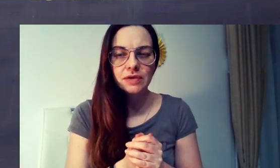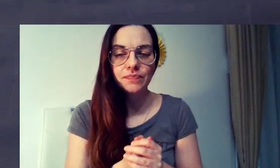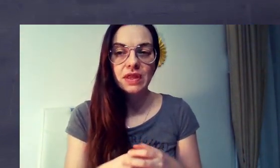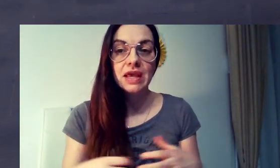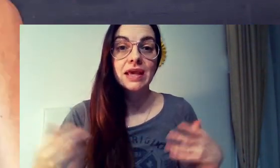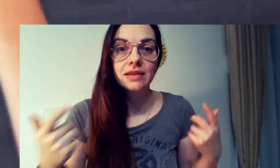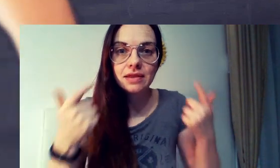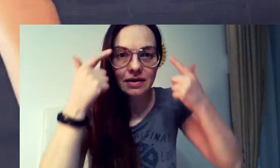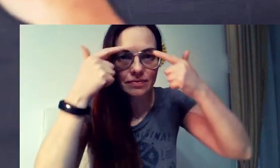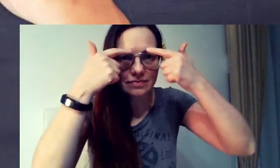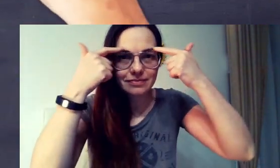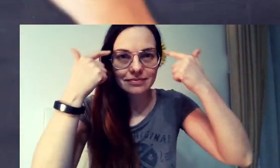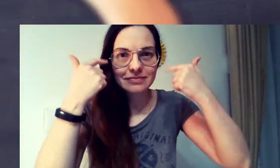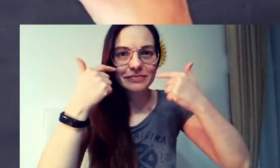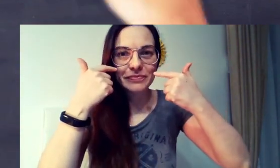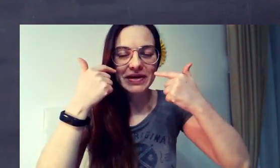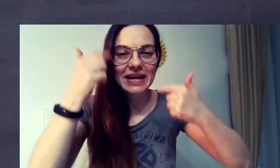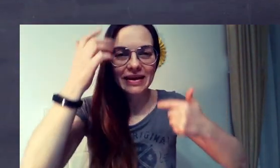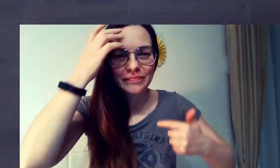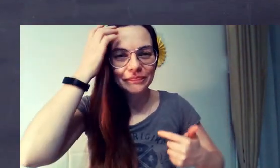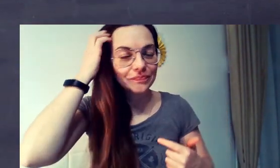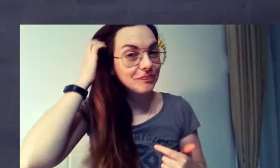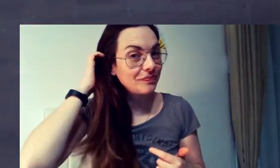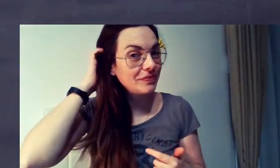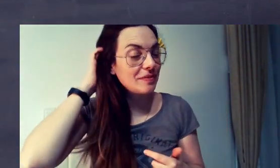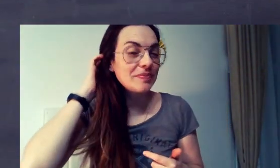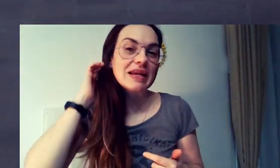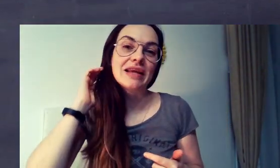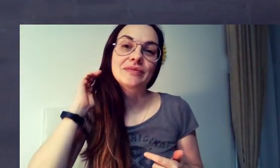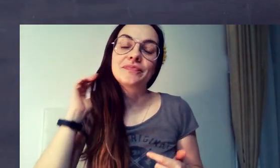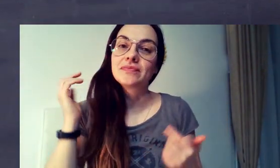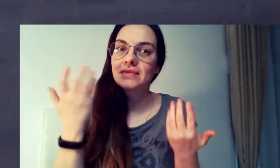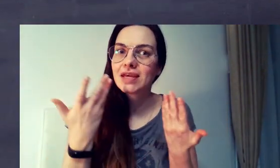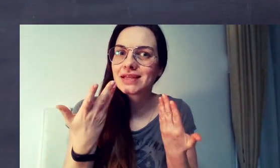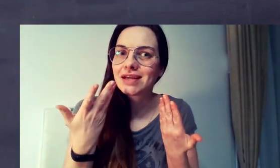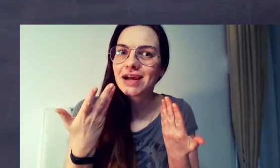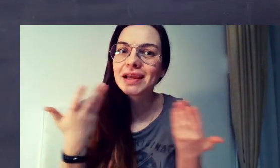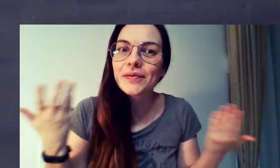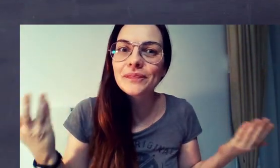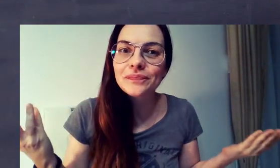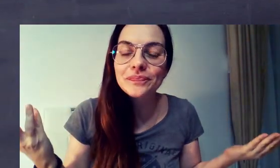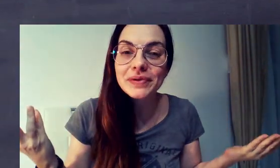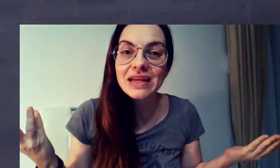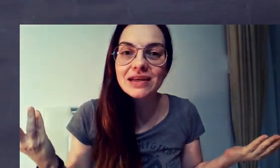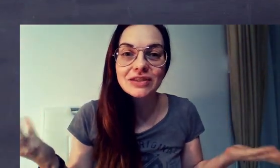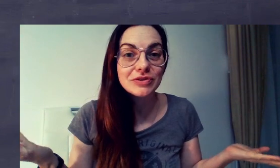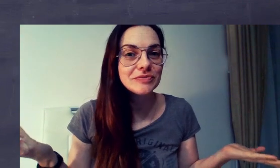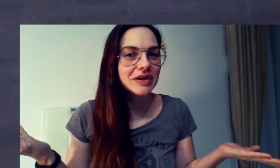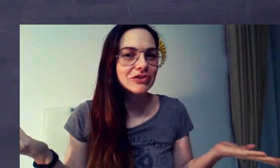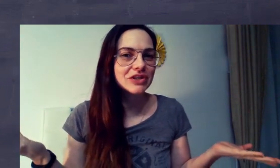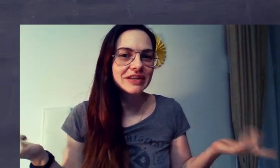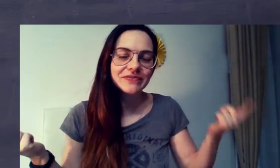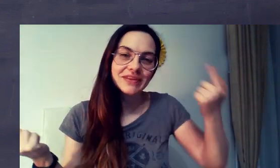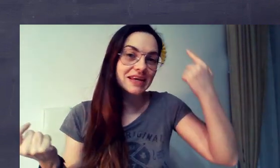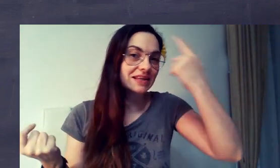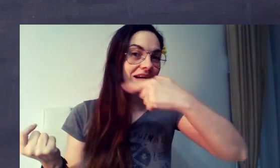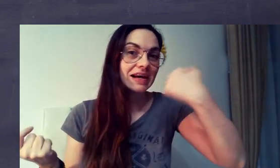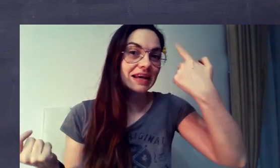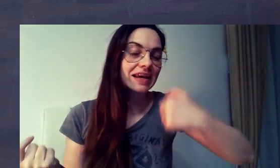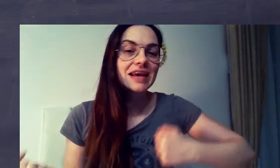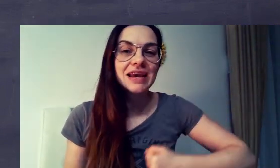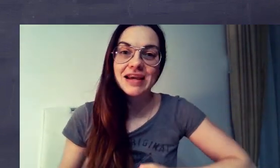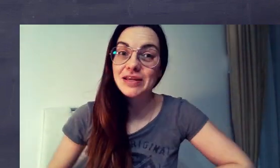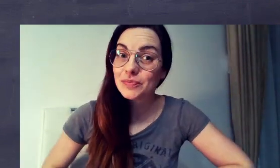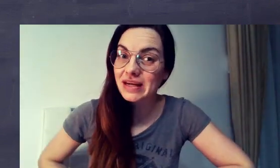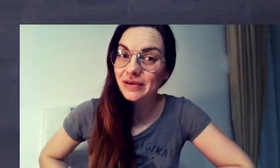Broj 3. Die Bräule. Die Bräule. Ich trage Bräule. Ich